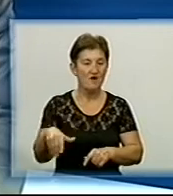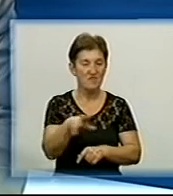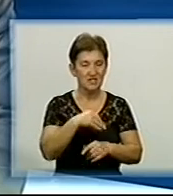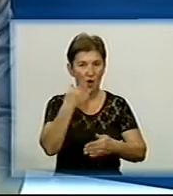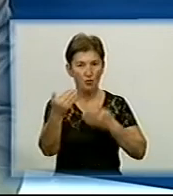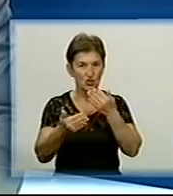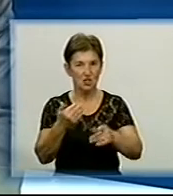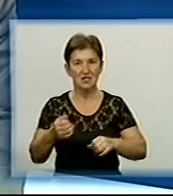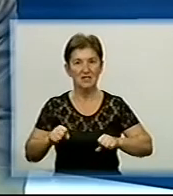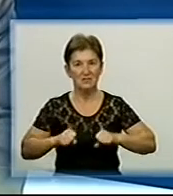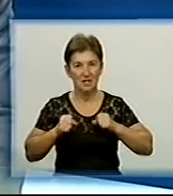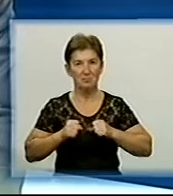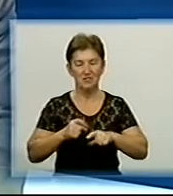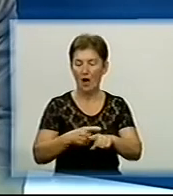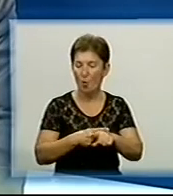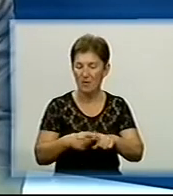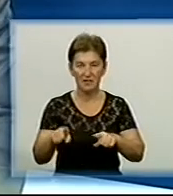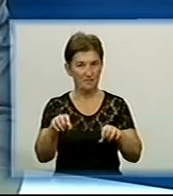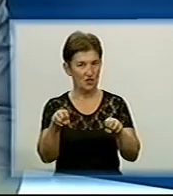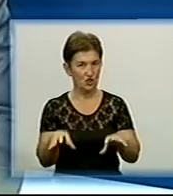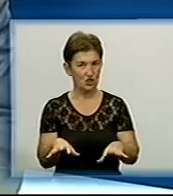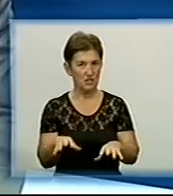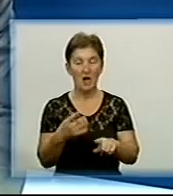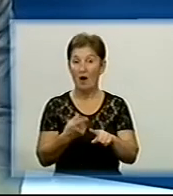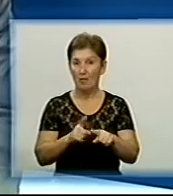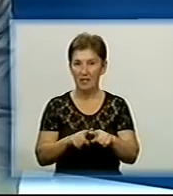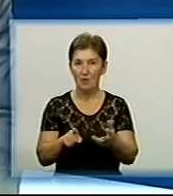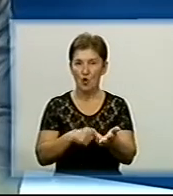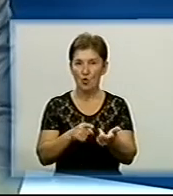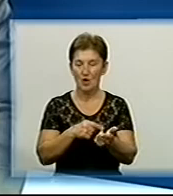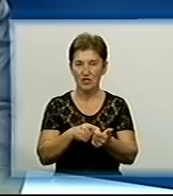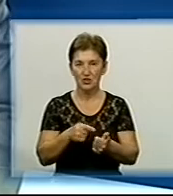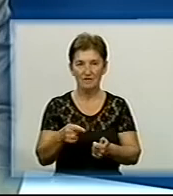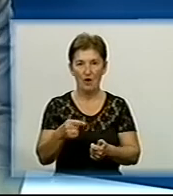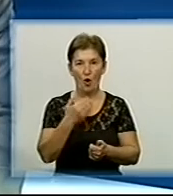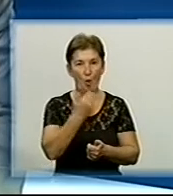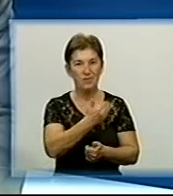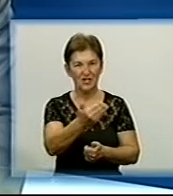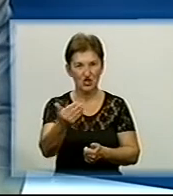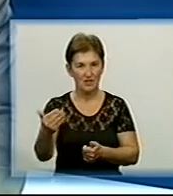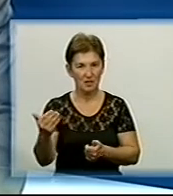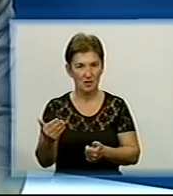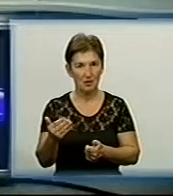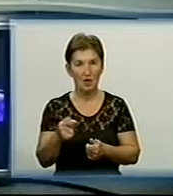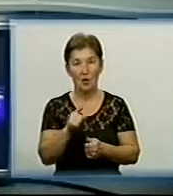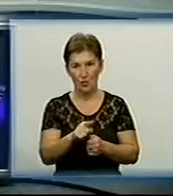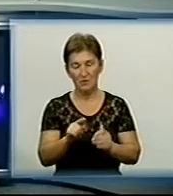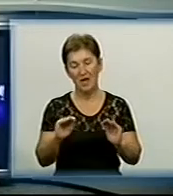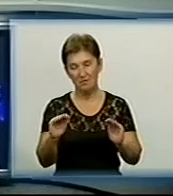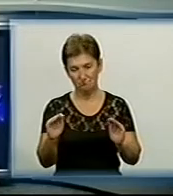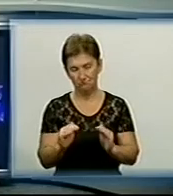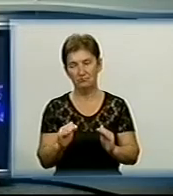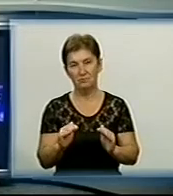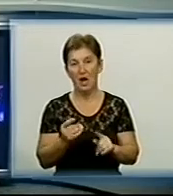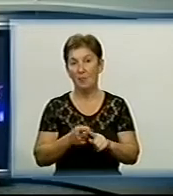максимально оперативно решити Поэтому количество обращень В сравненні з іншими городами України Небільшого Ну і